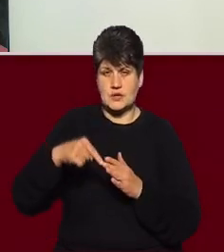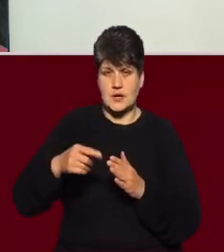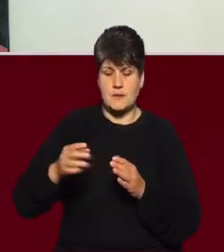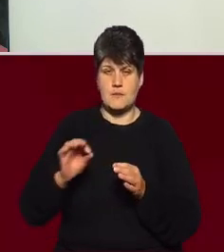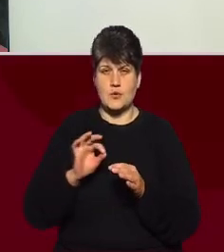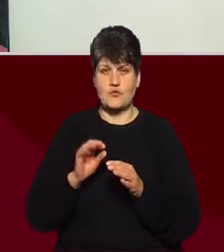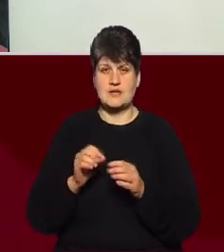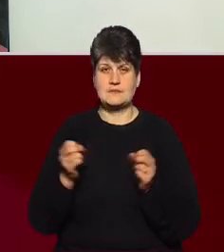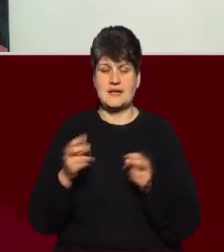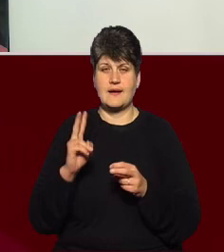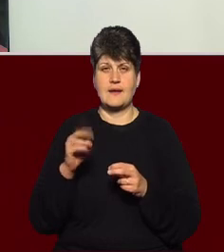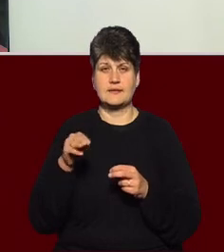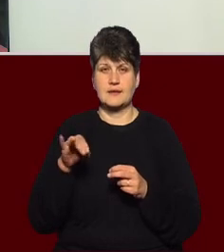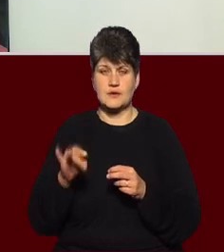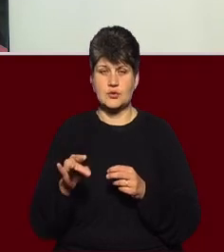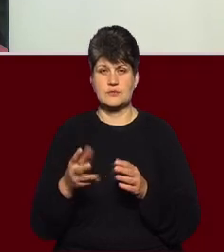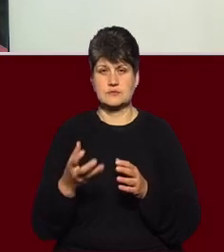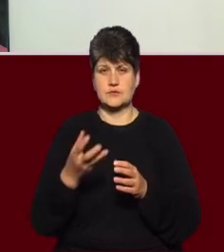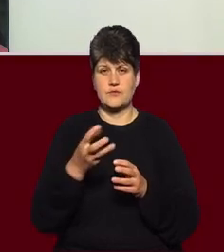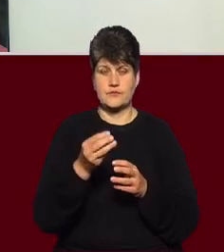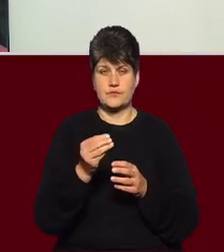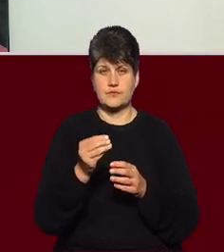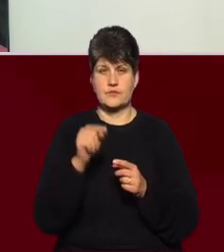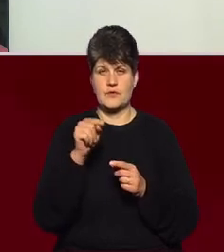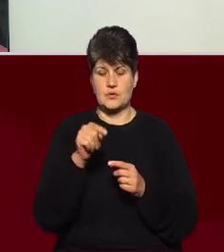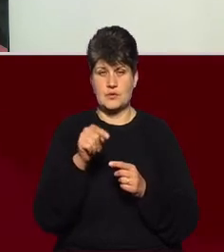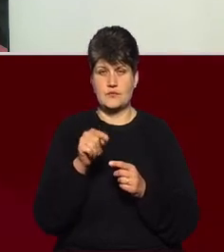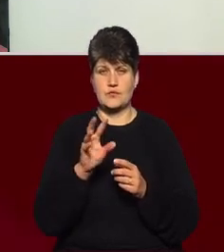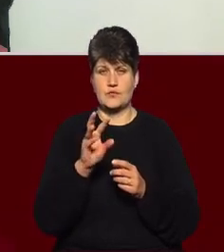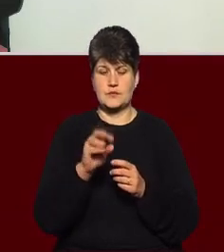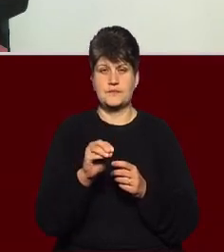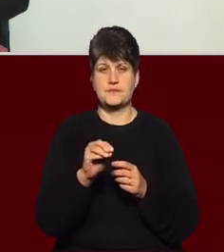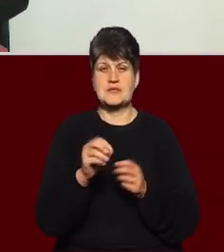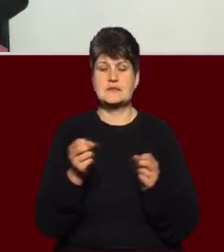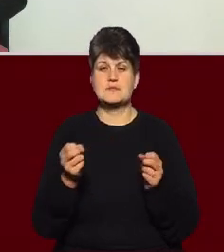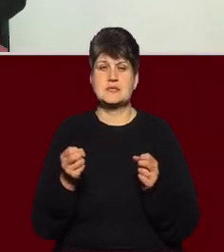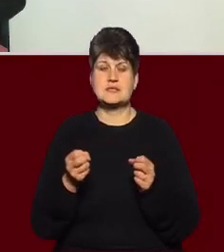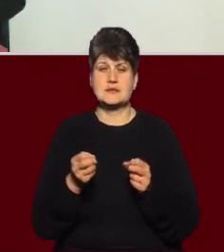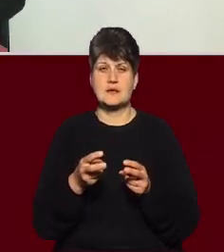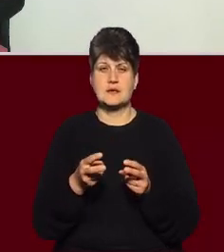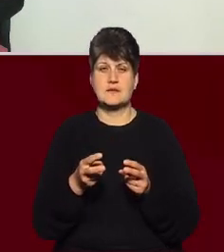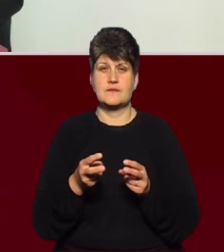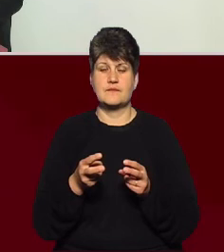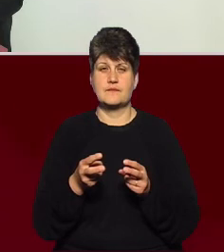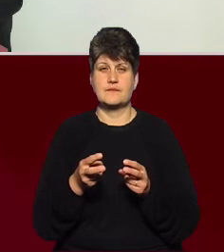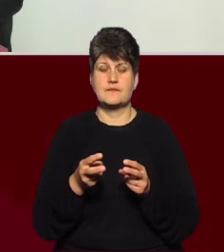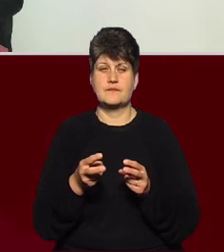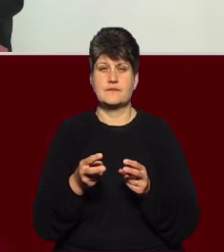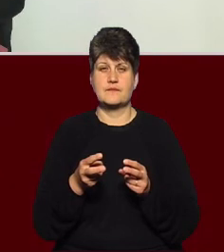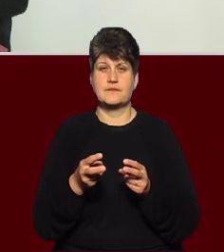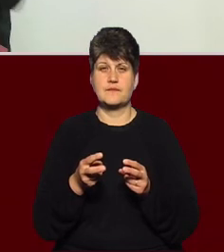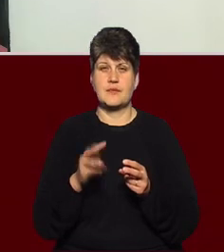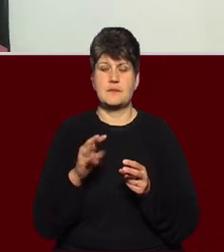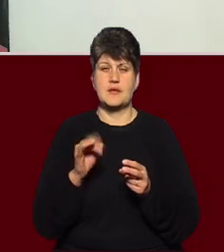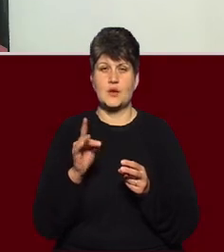доводиться до аневризми. В ту аневризму вводиться спеціальна відділяєма мікроспіраль, так званий